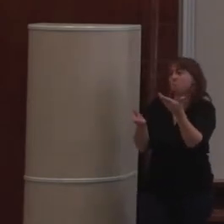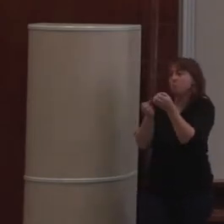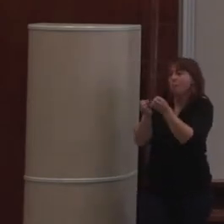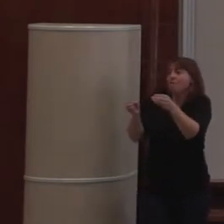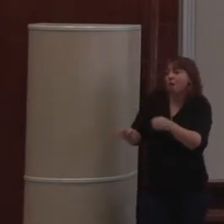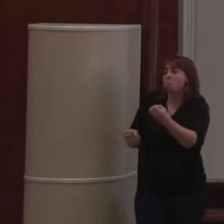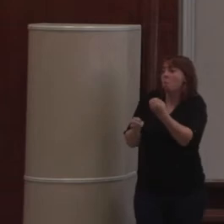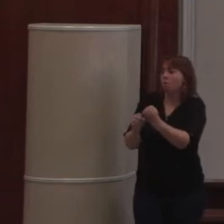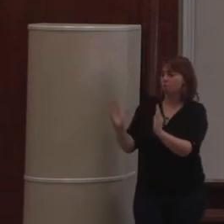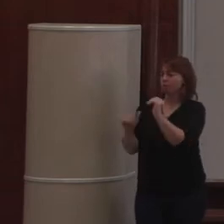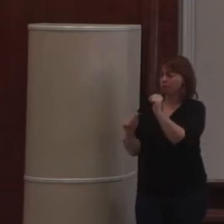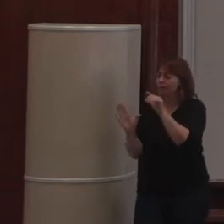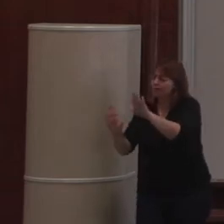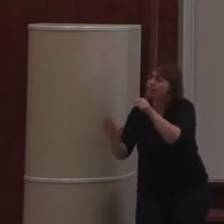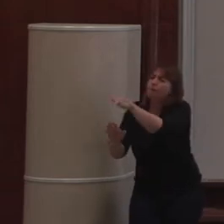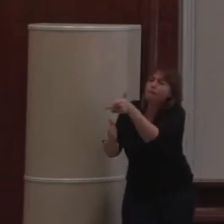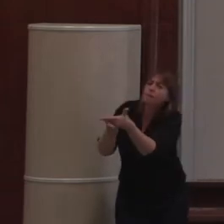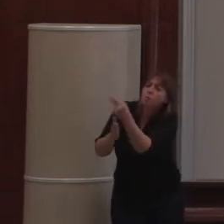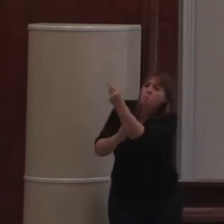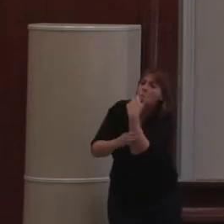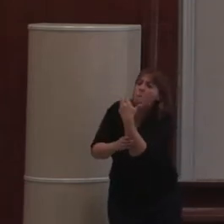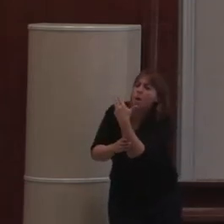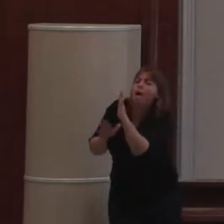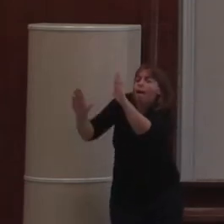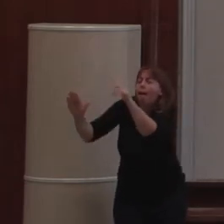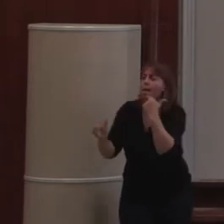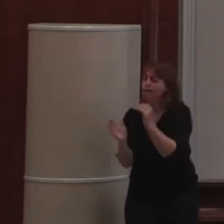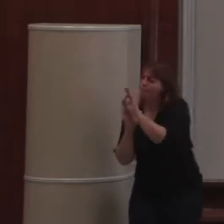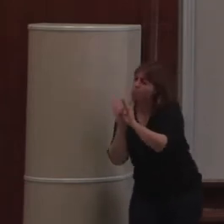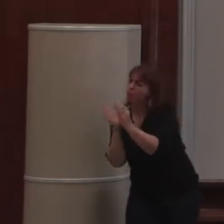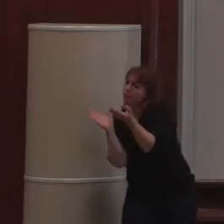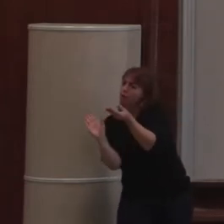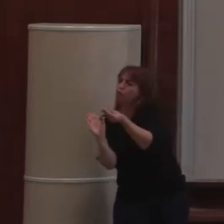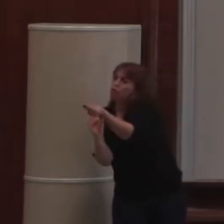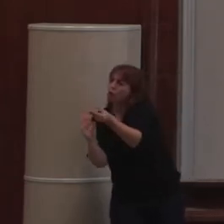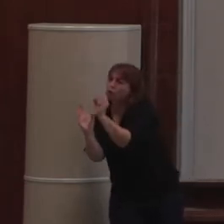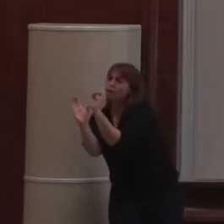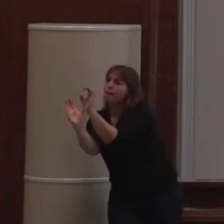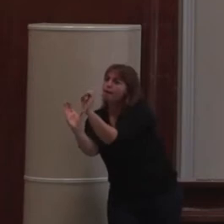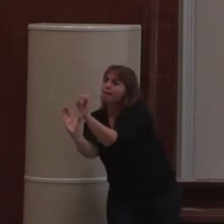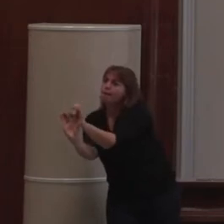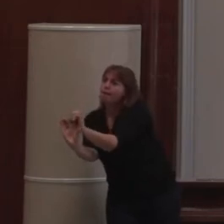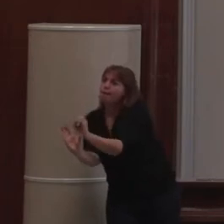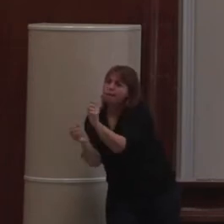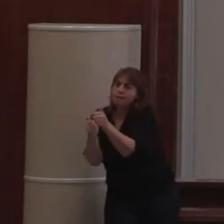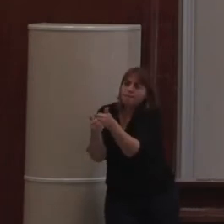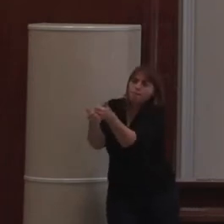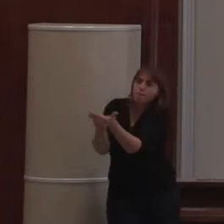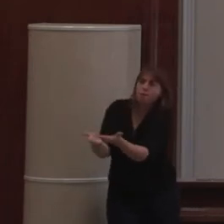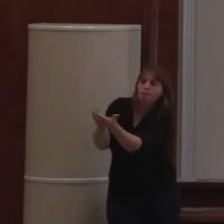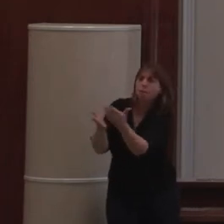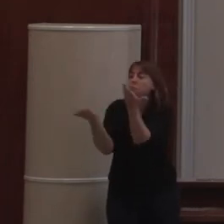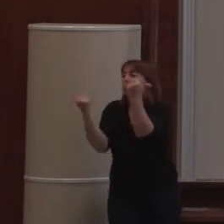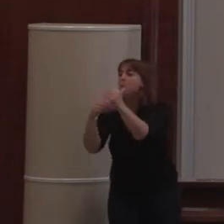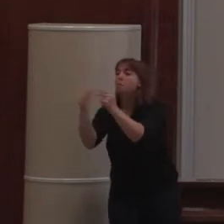facilement implémenter des fonctionnalités spécifiques ou réutiliser les fonctionnalités existantes du CMS pour s'aligner avec les process